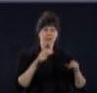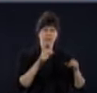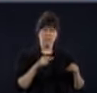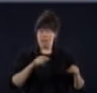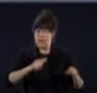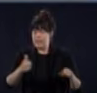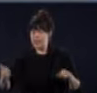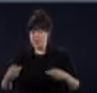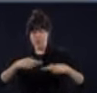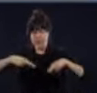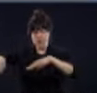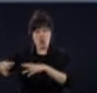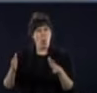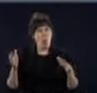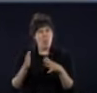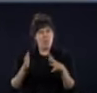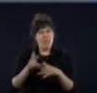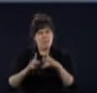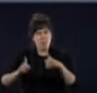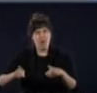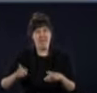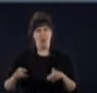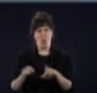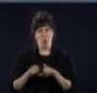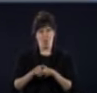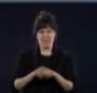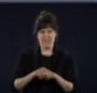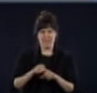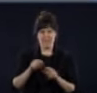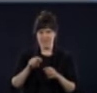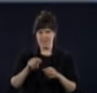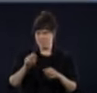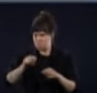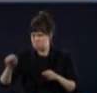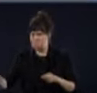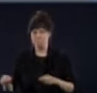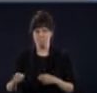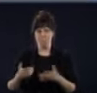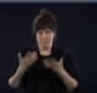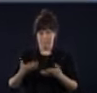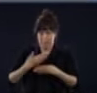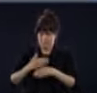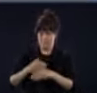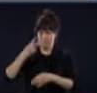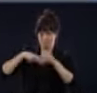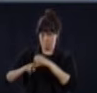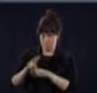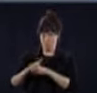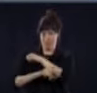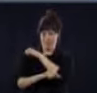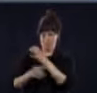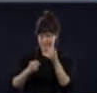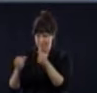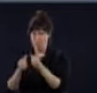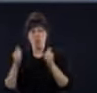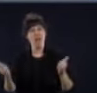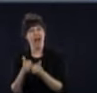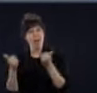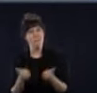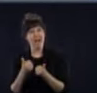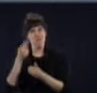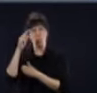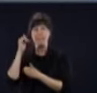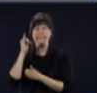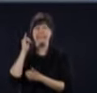préparer en termes de ressources humaines pour ne avoir les problématiques qu'on a eues. Il y a des équipements de protection personnelle plus qu